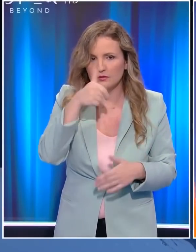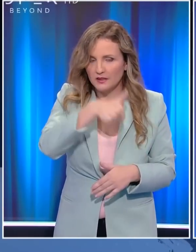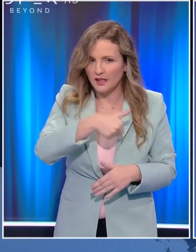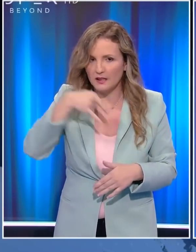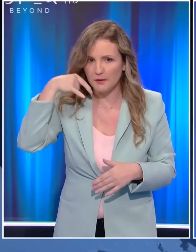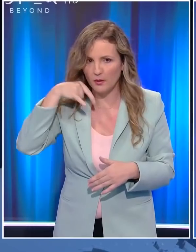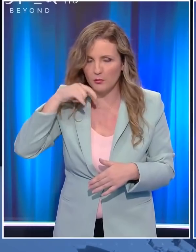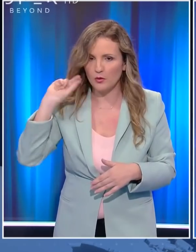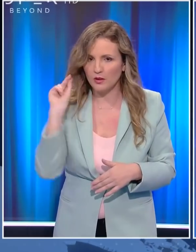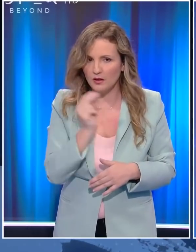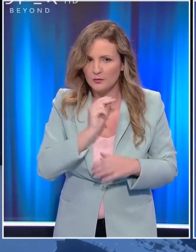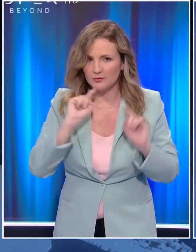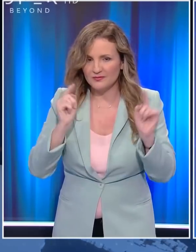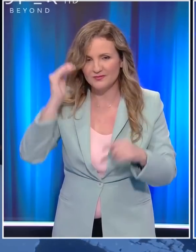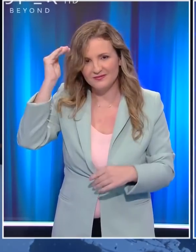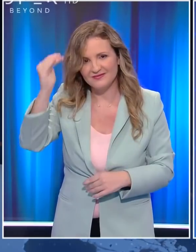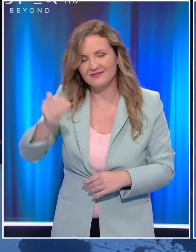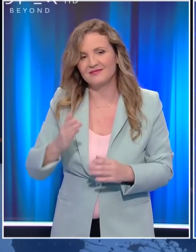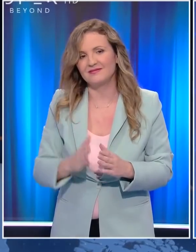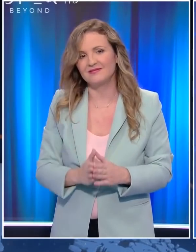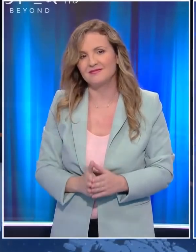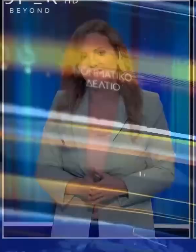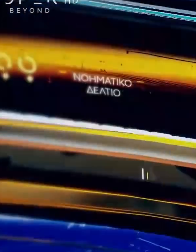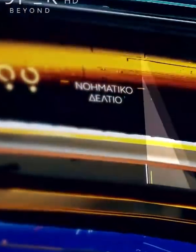7 παρα 10 με το Γιάννη Παπαδόπουλο. Καλό απόγευμα σε όλους.